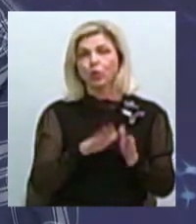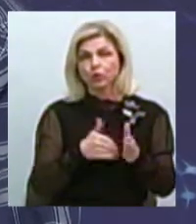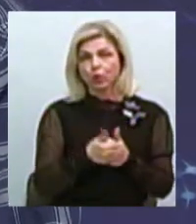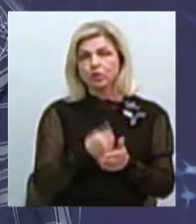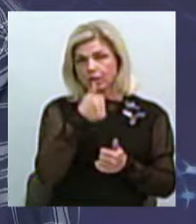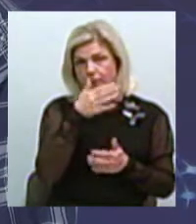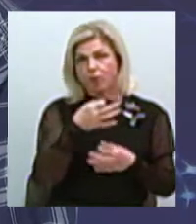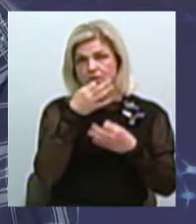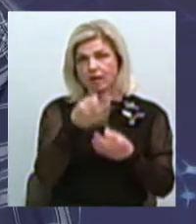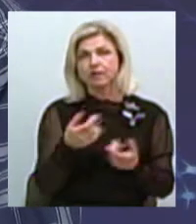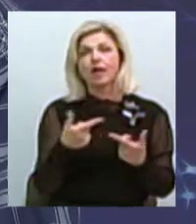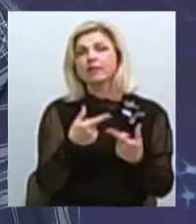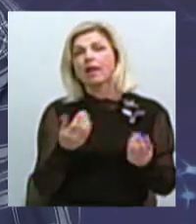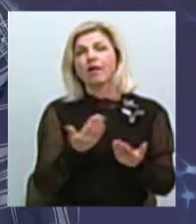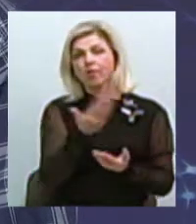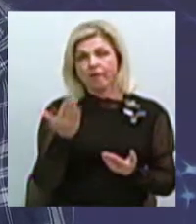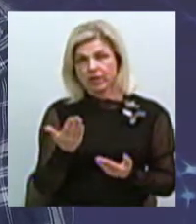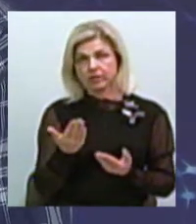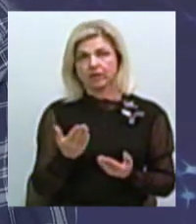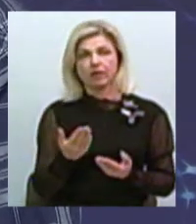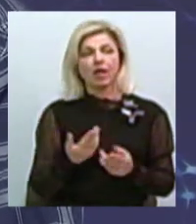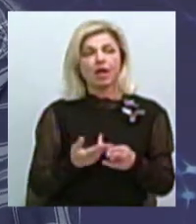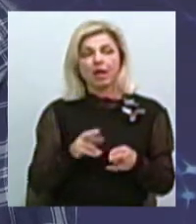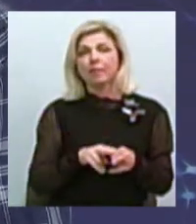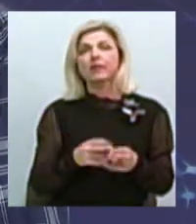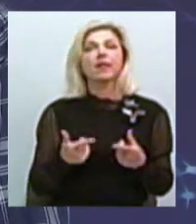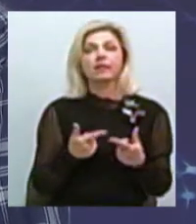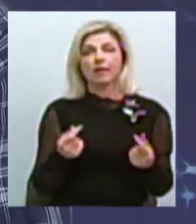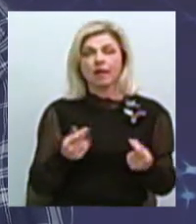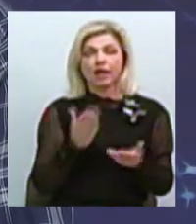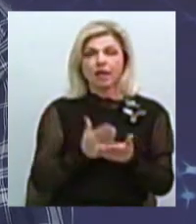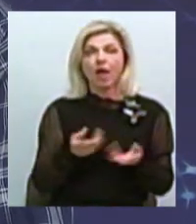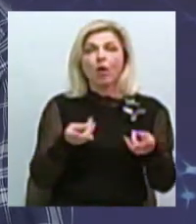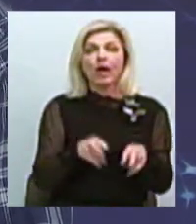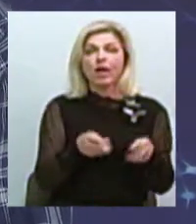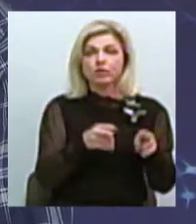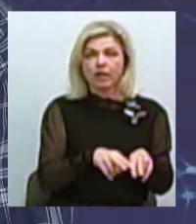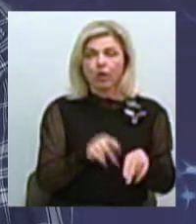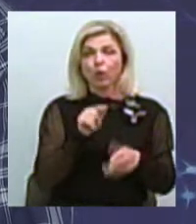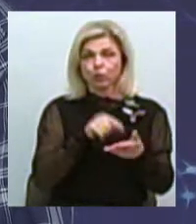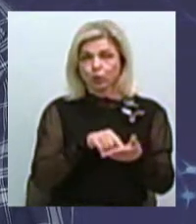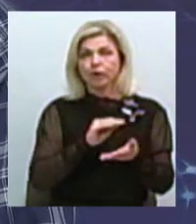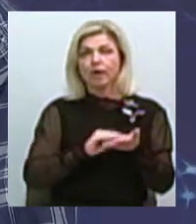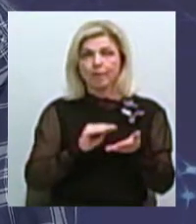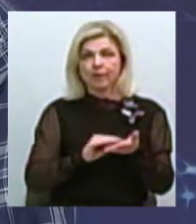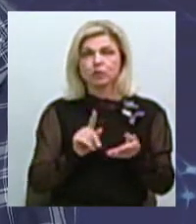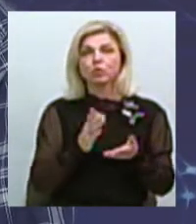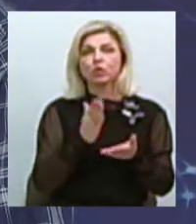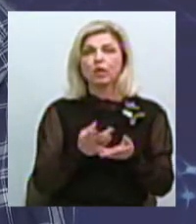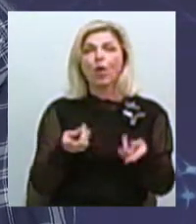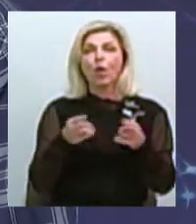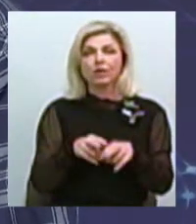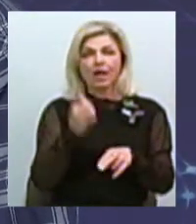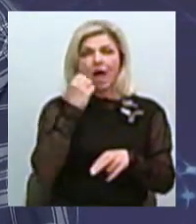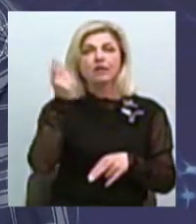сказати, де він, ну, з точки зору археології. Саме де є рештки. Бачите, навіть тут написано, що є рештки античних поселень,